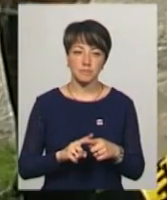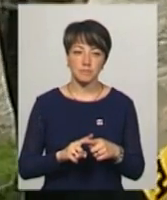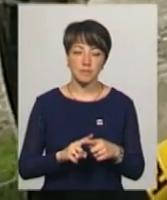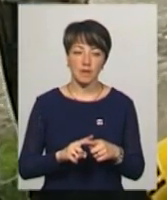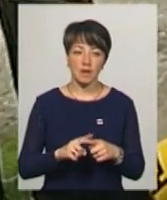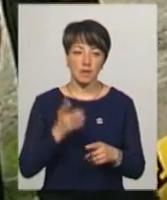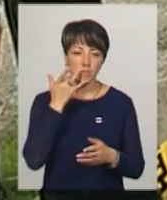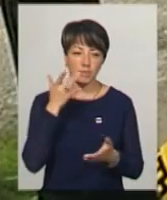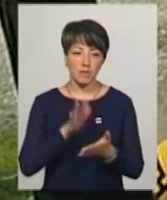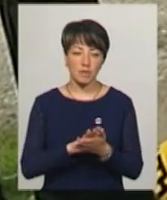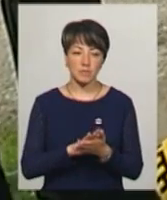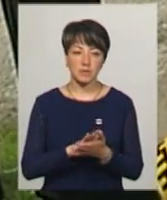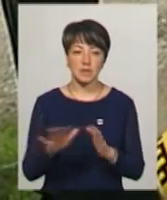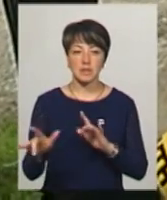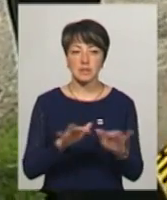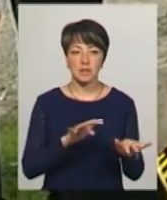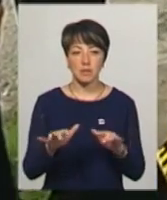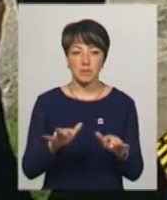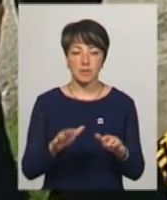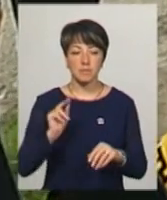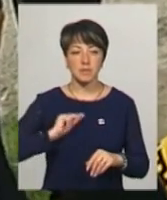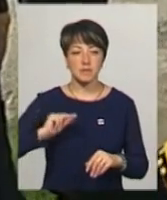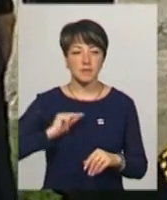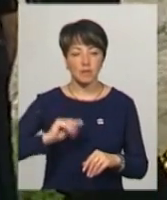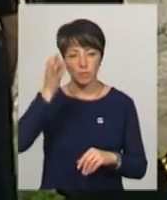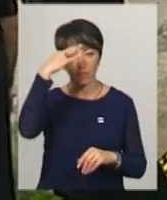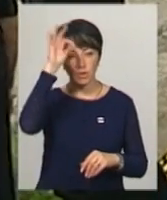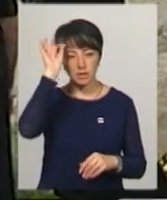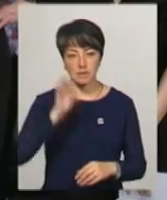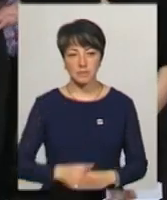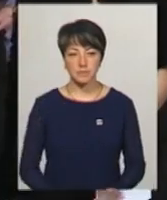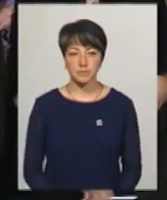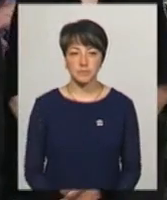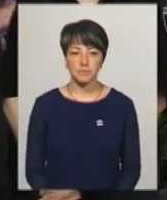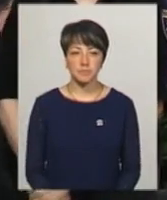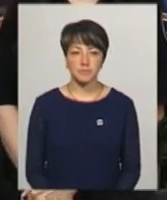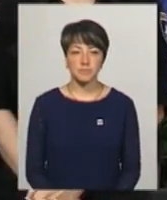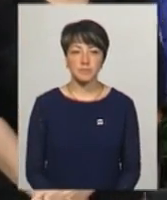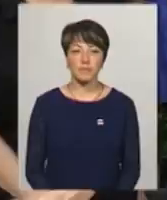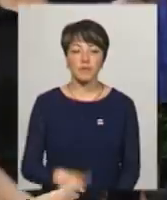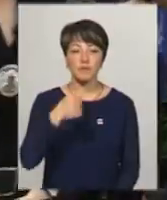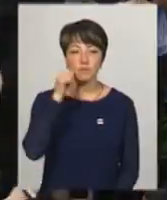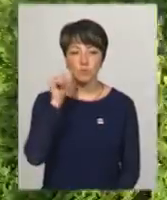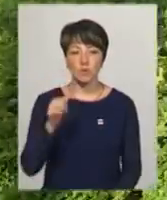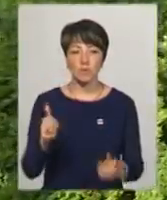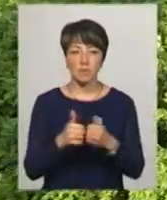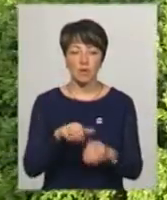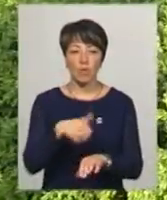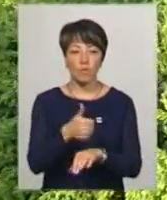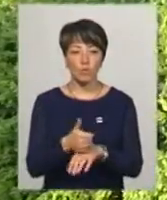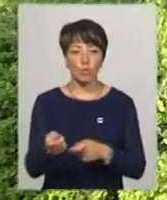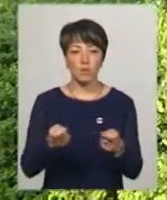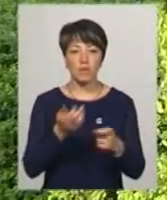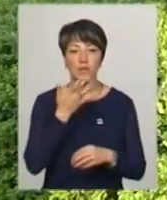заплямлена діями саме співробітників поліції. Нагадаю, вчора під стінами головного